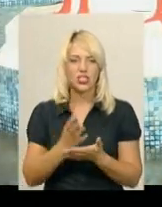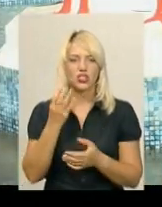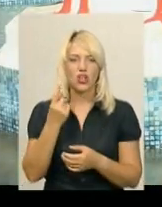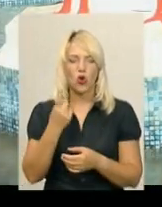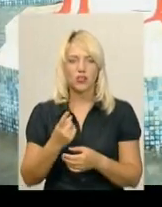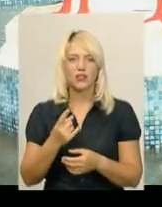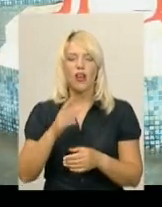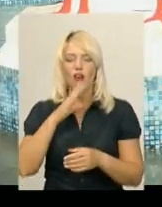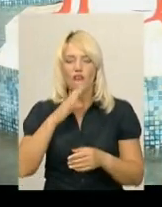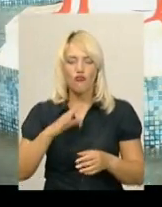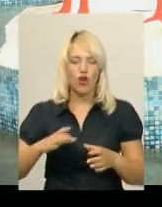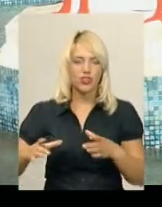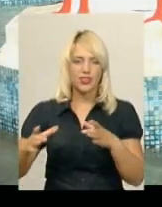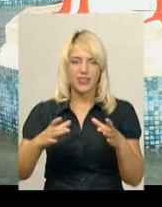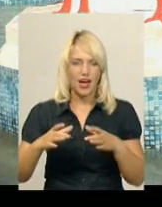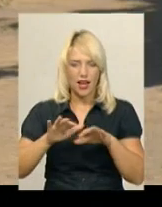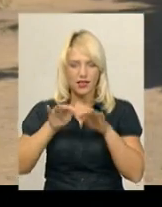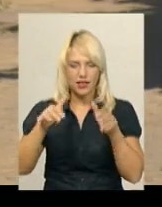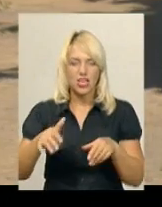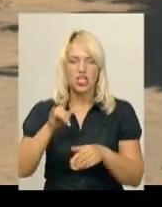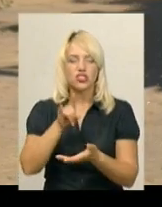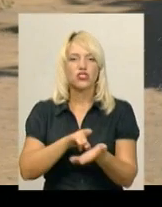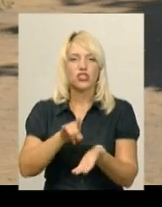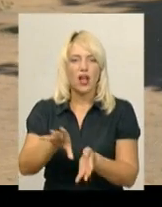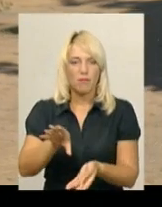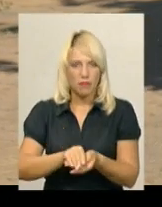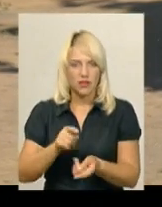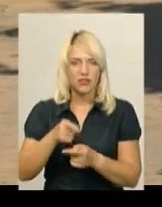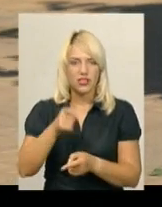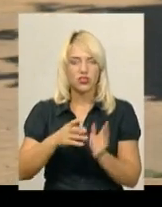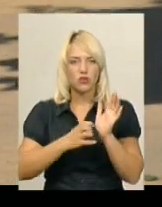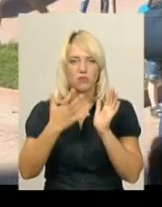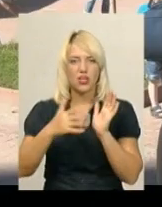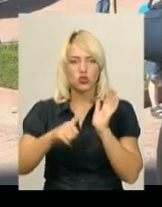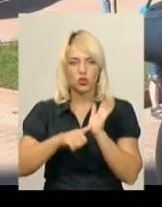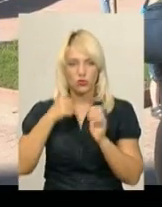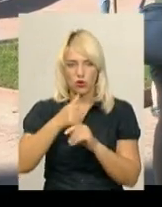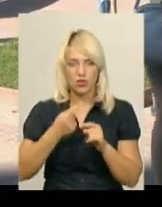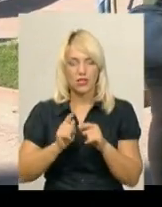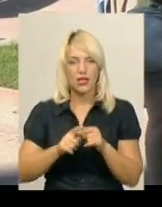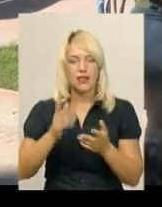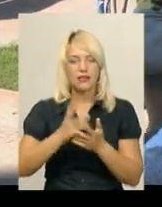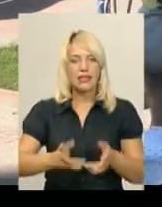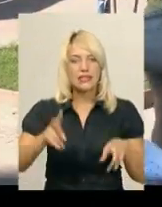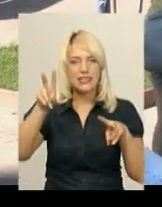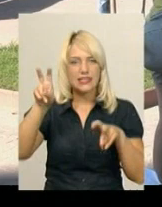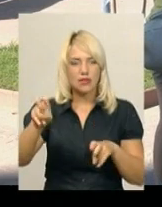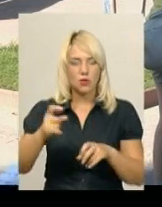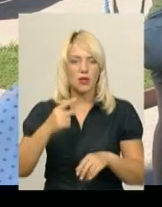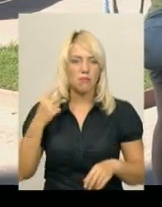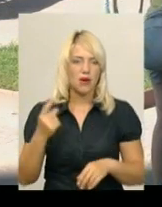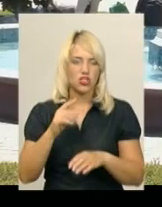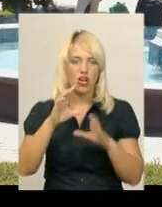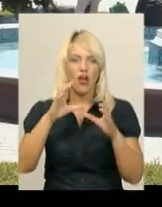з жабами. Його збудували у 1956 році. Та він, за словами історика, став символом та першою фотозоною для